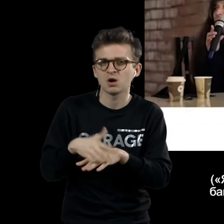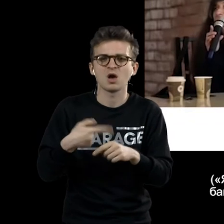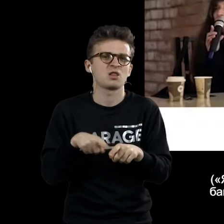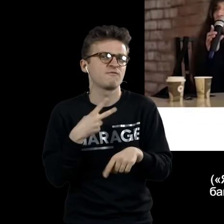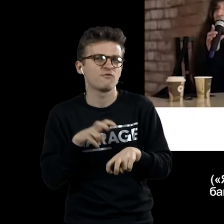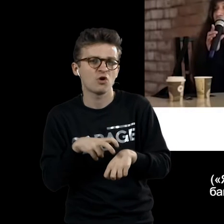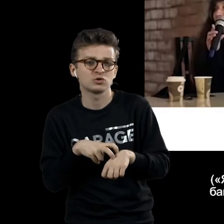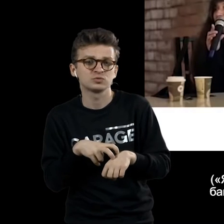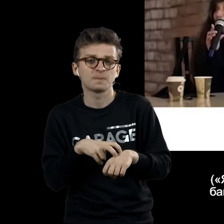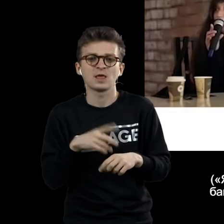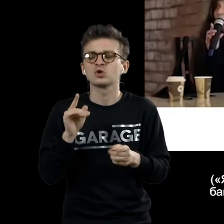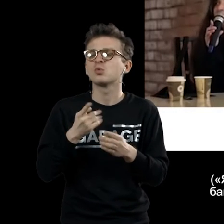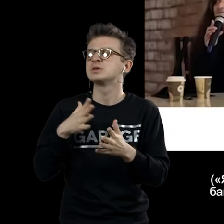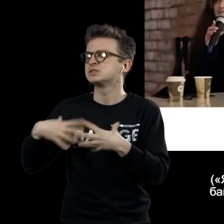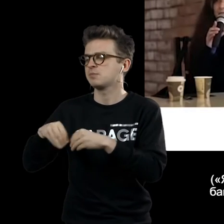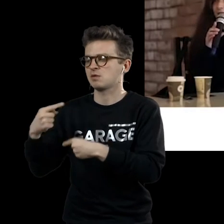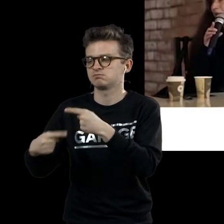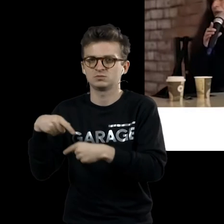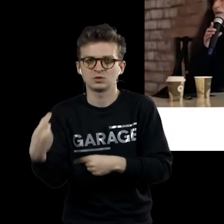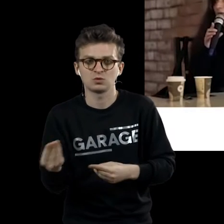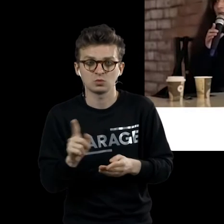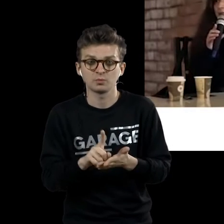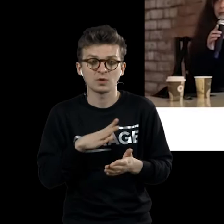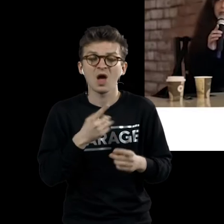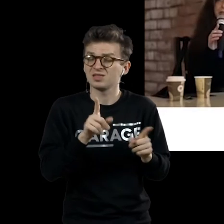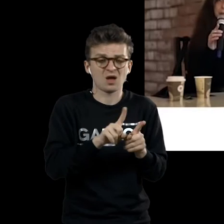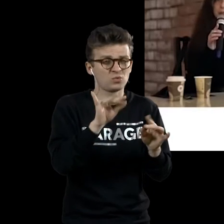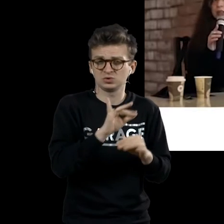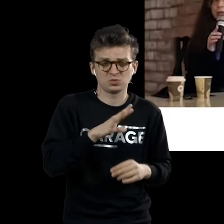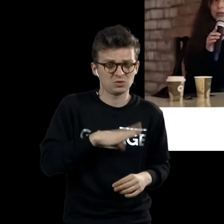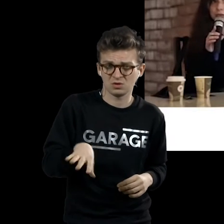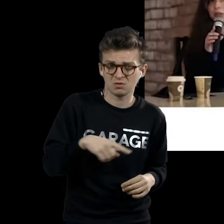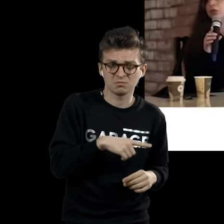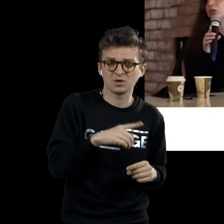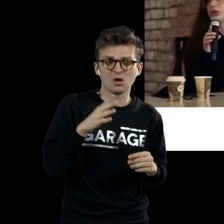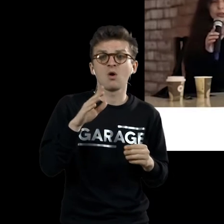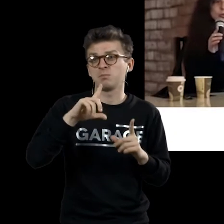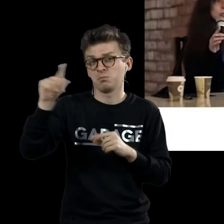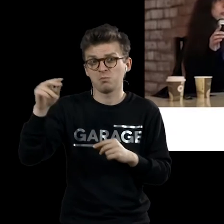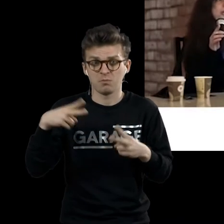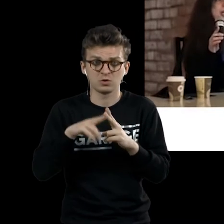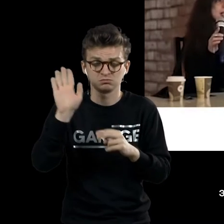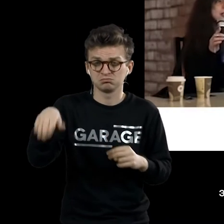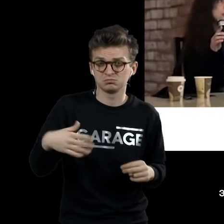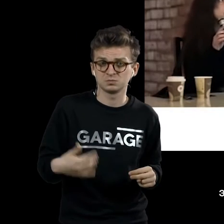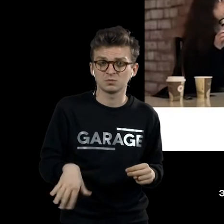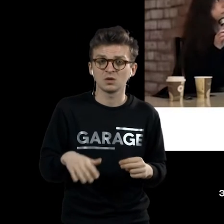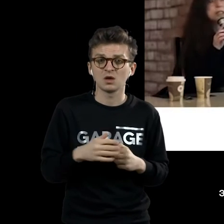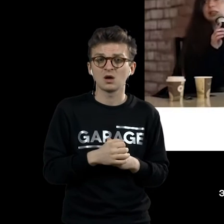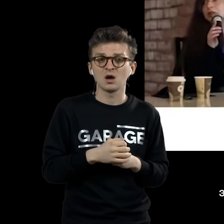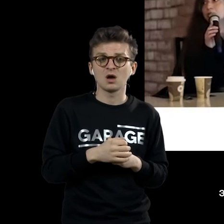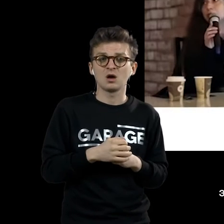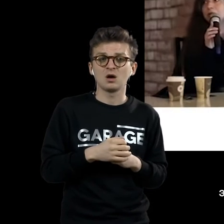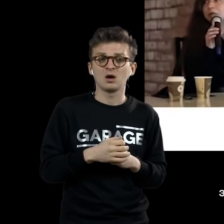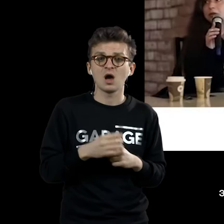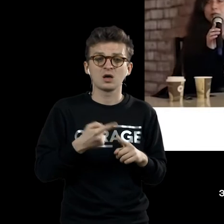врачом, унаследовать дело семьи и так далее. Вот этой абсолютно истории не было. Они поехали в Париж учиться искусством. Это, собственно,